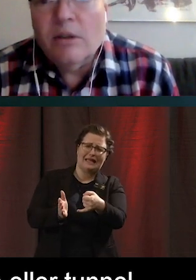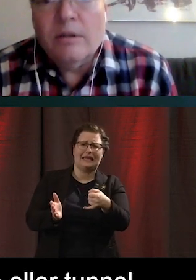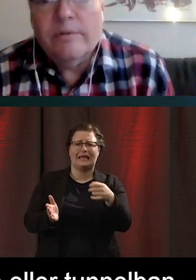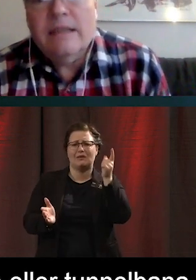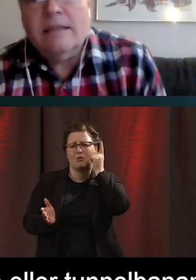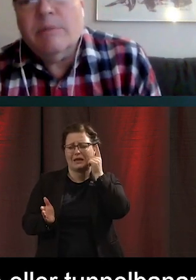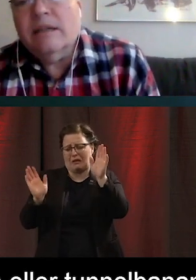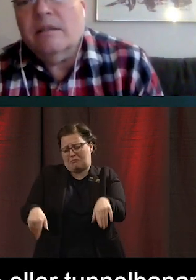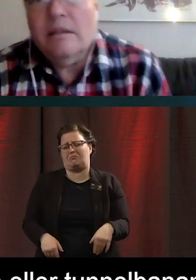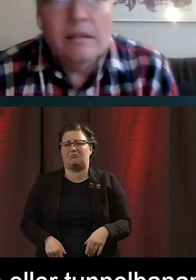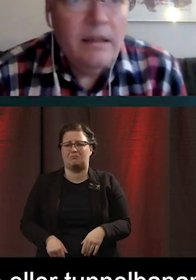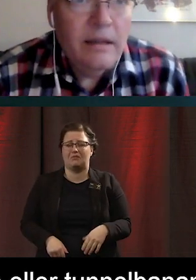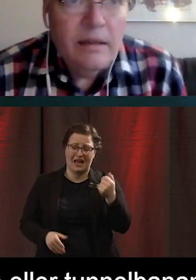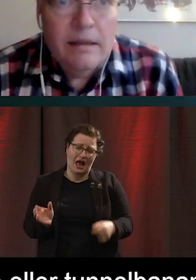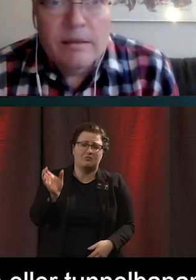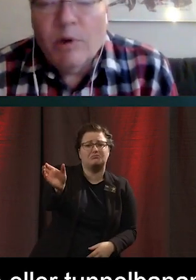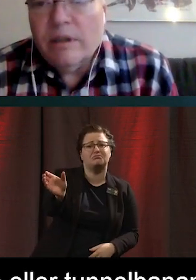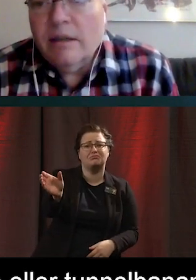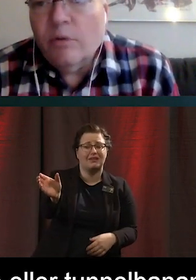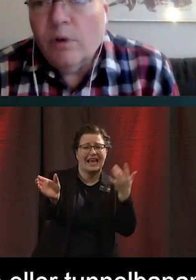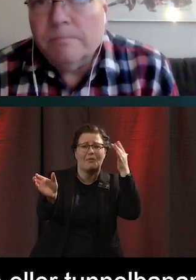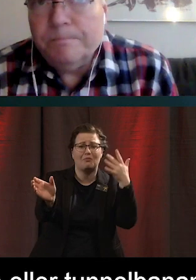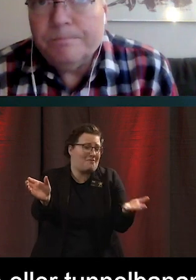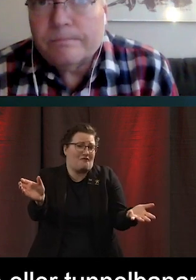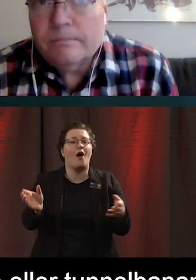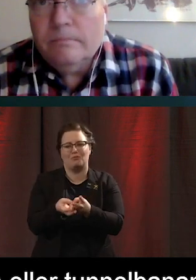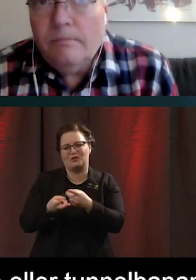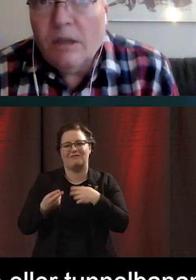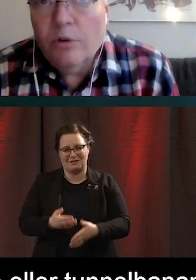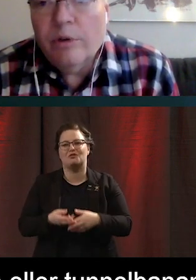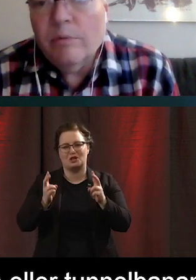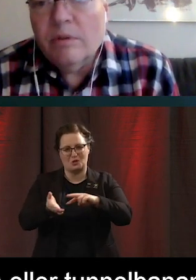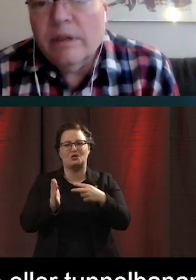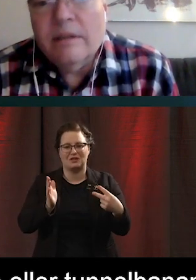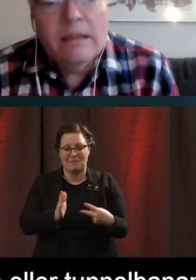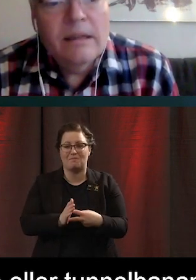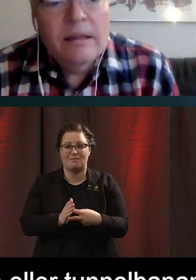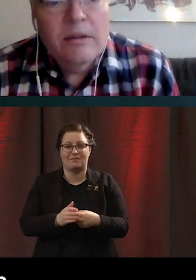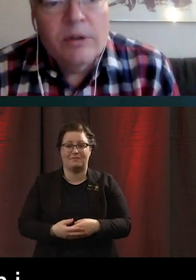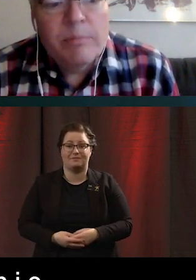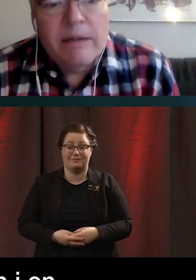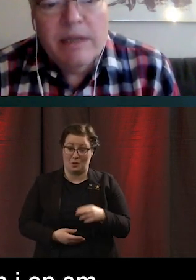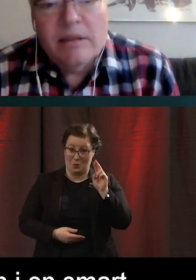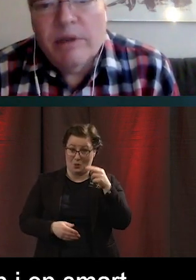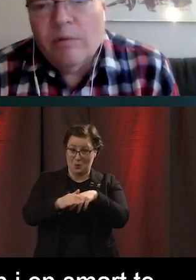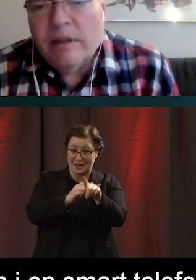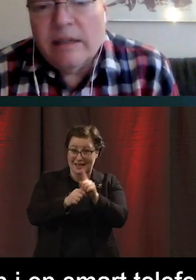digitalt. Och visa biljetten i en smart telefon. Och nu under pandemin så har man gjort en del